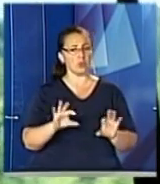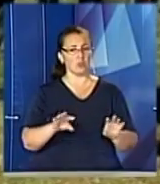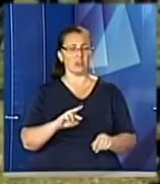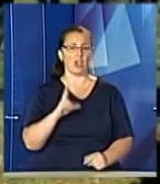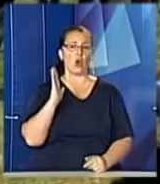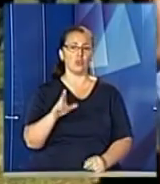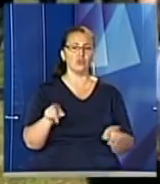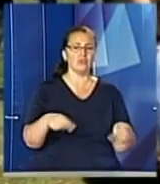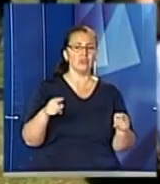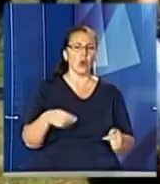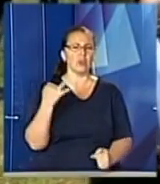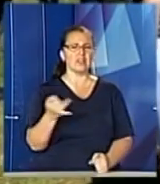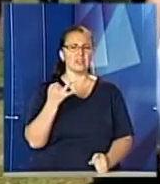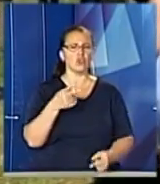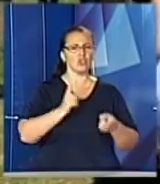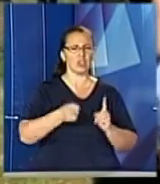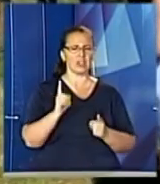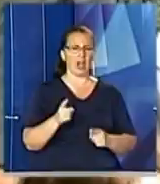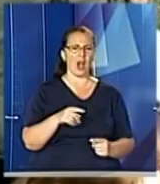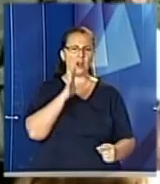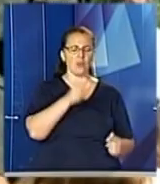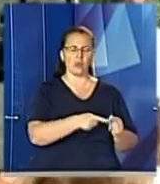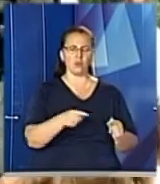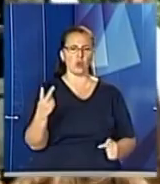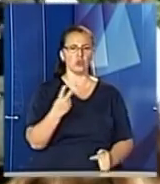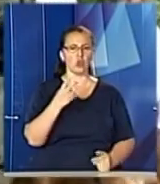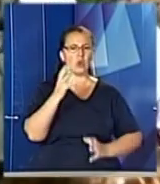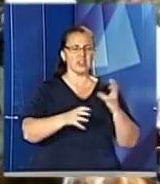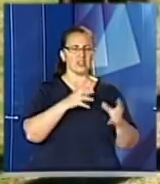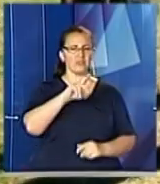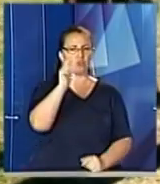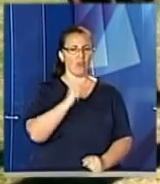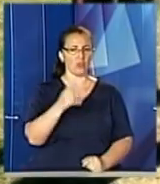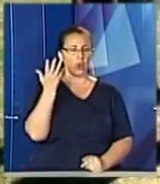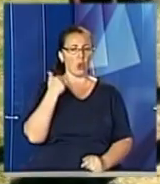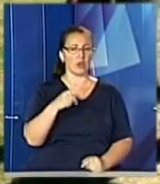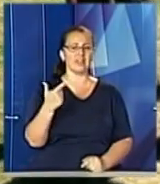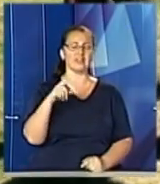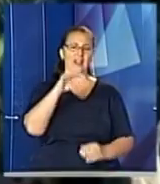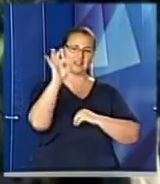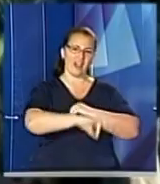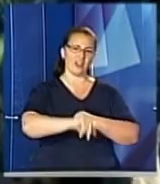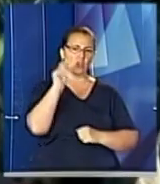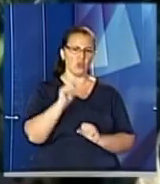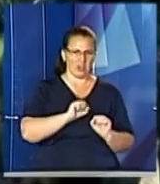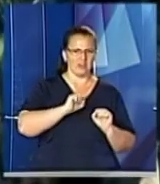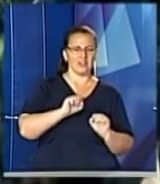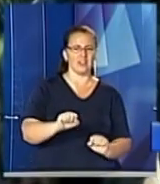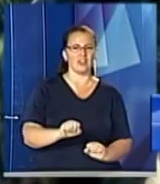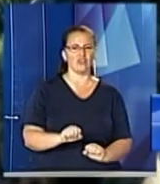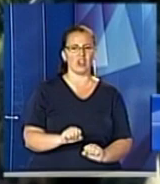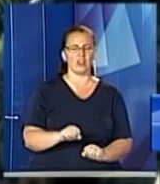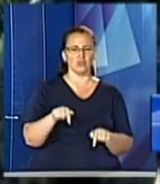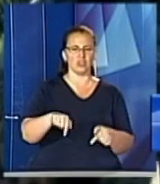відтворювати історичні реалії періоду Другої світової війни, коли на Західній Україні вояки УПА протистояли ворогам. Ми відтворюємо сьогодні